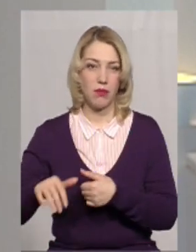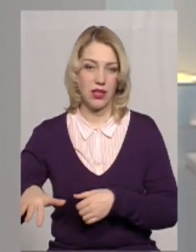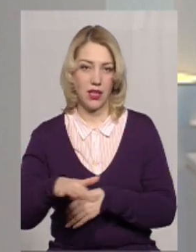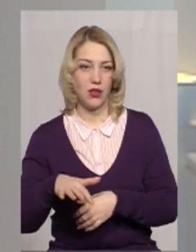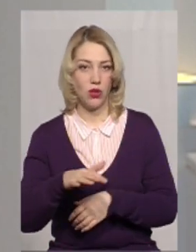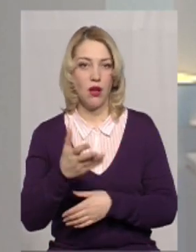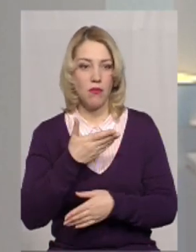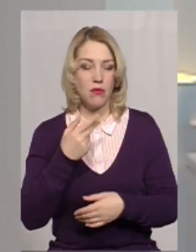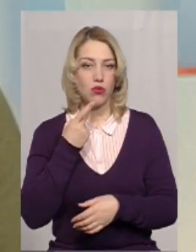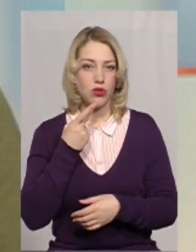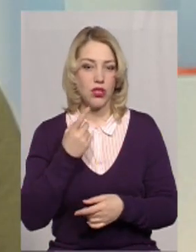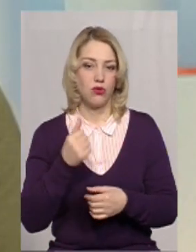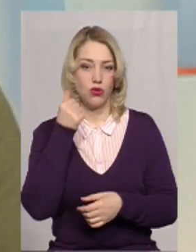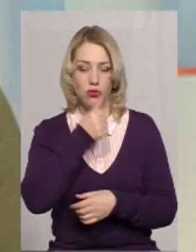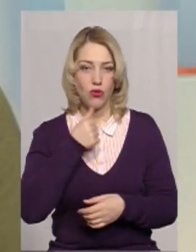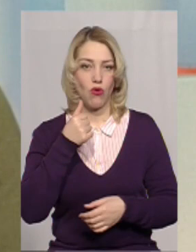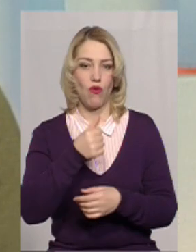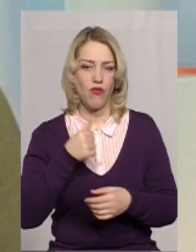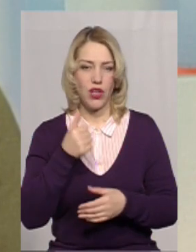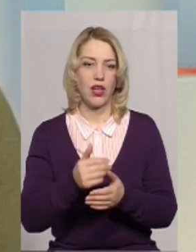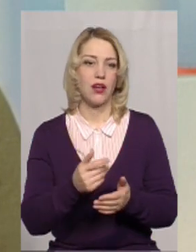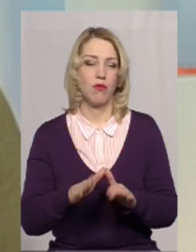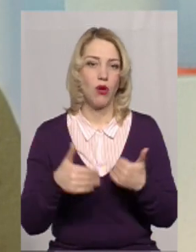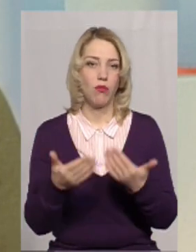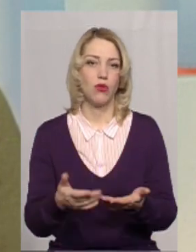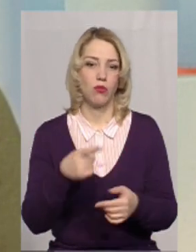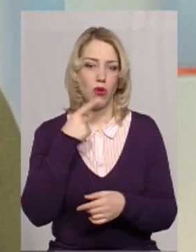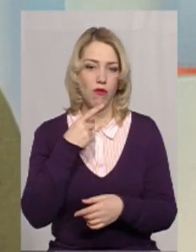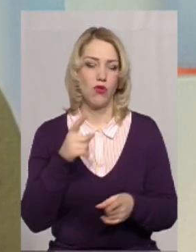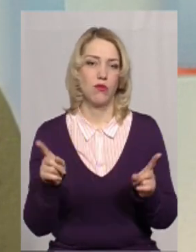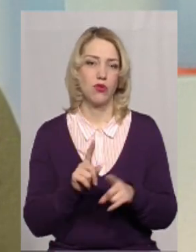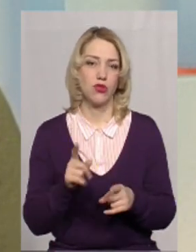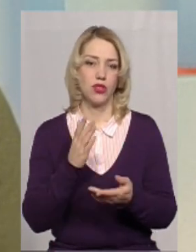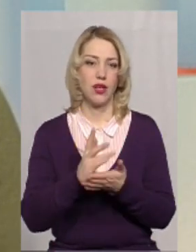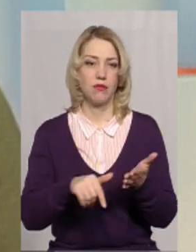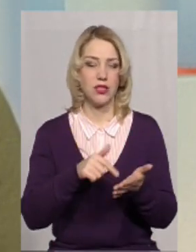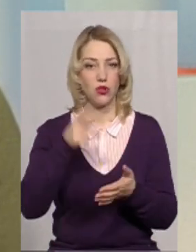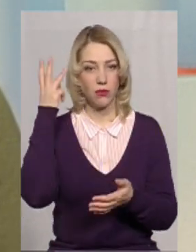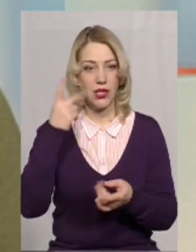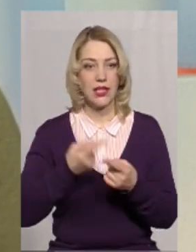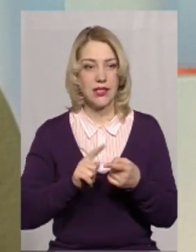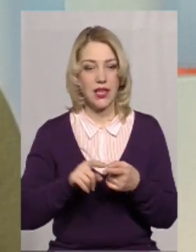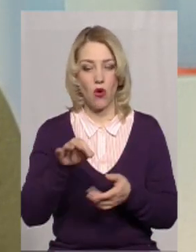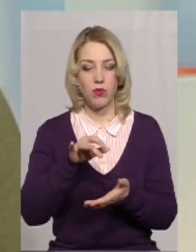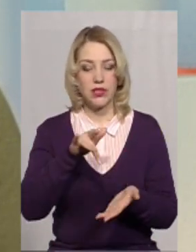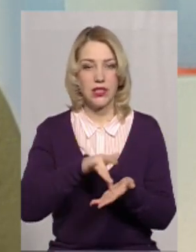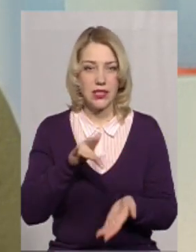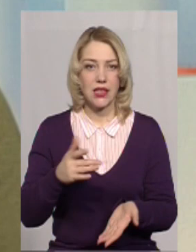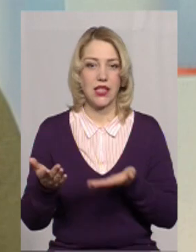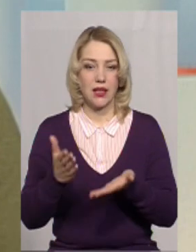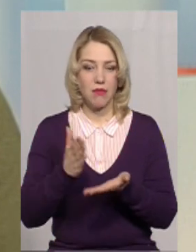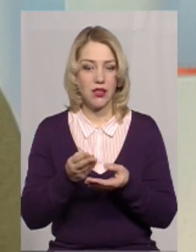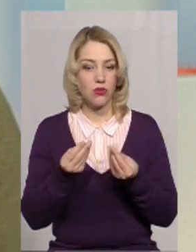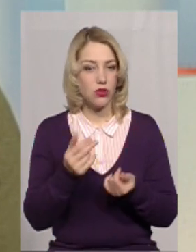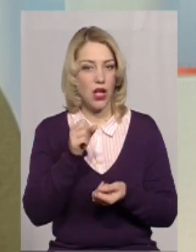Ми постійно з року в рік пропонуємо, що говоримо, що є місто Хмельницький, так, це обласний центр, він має